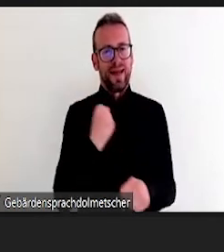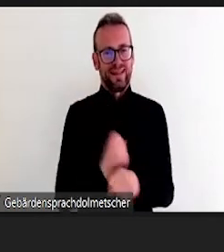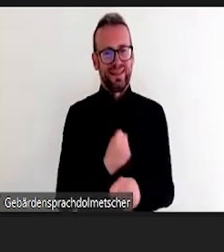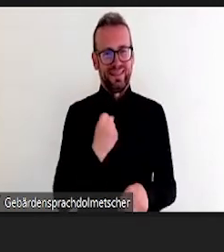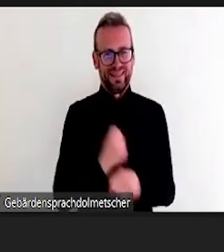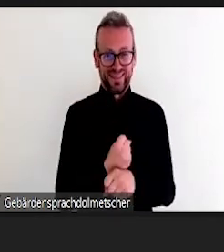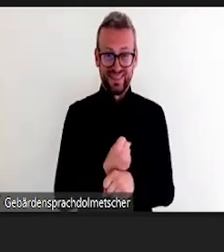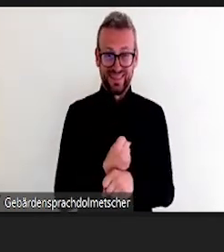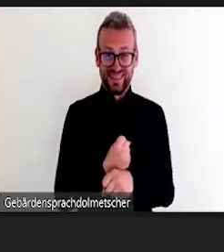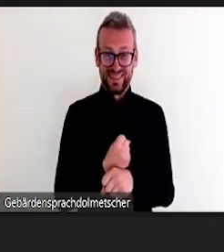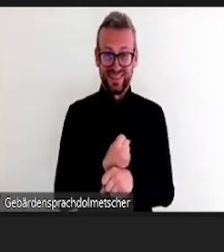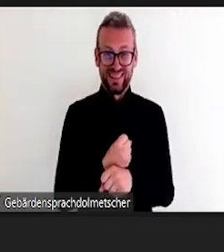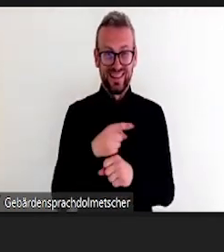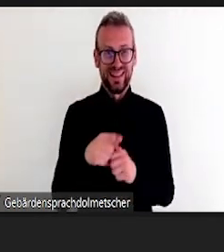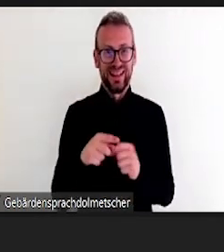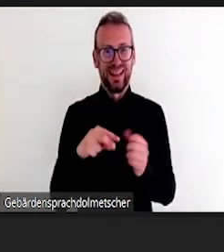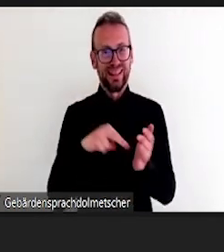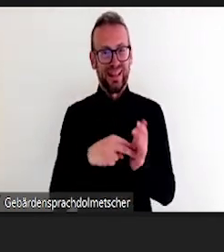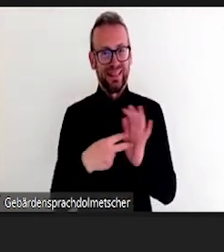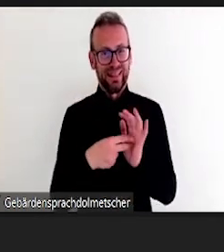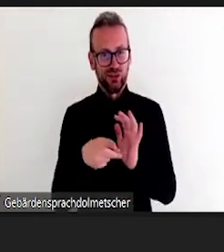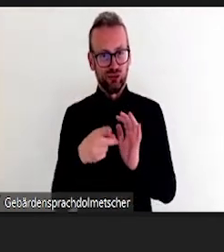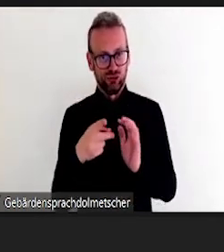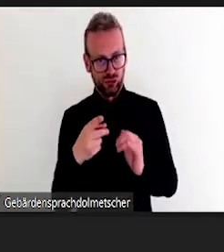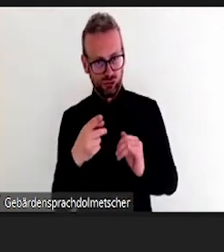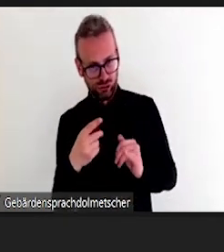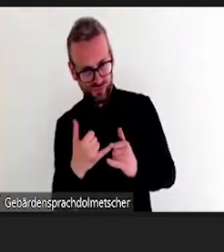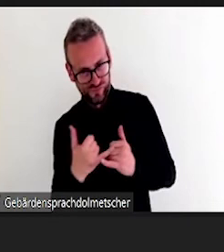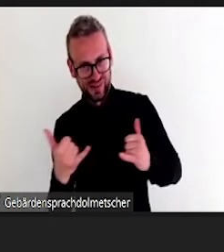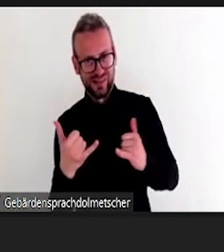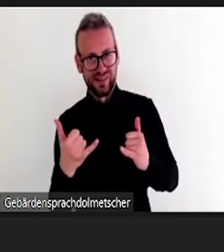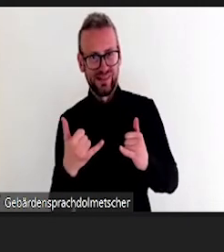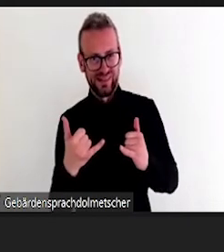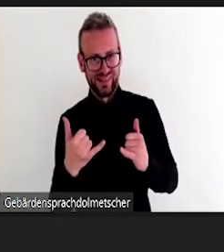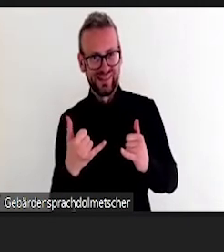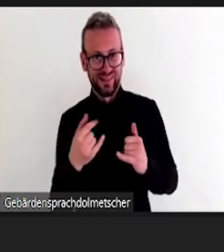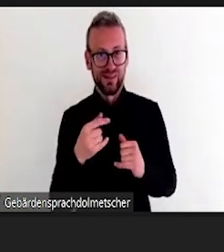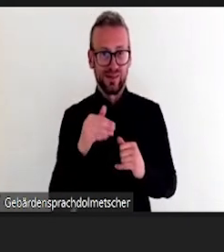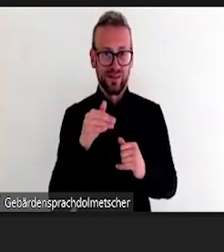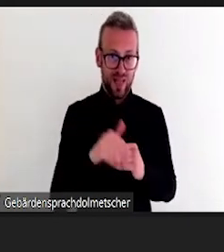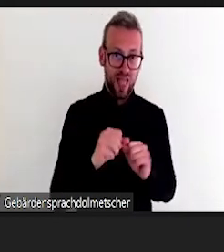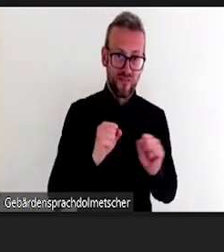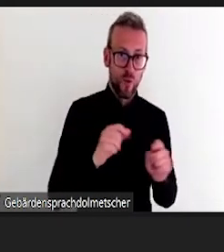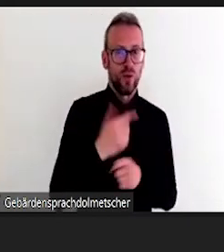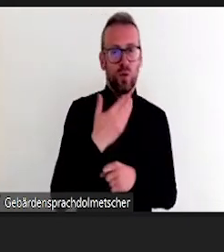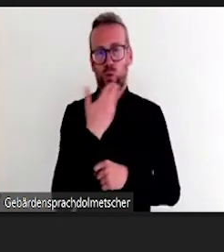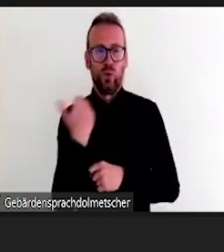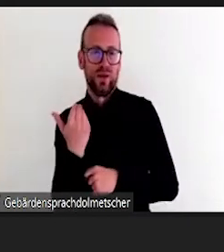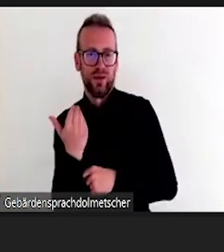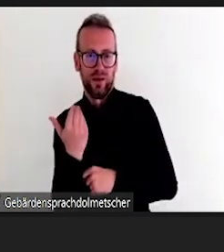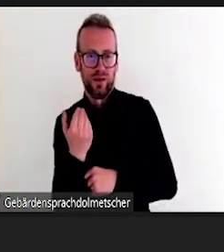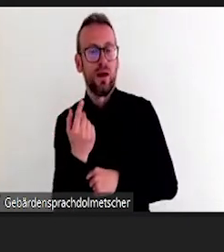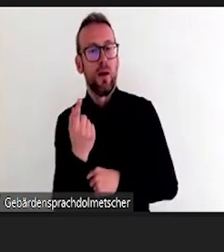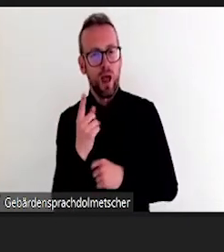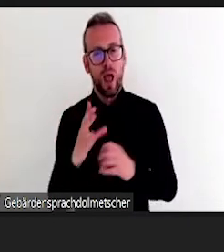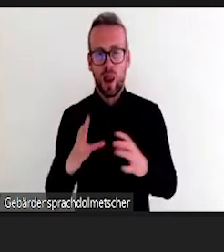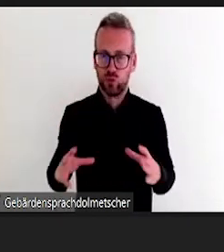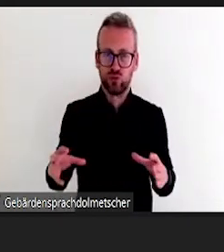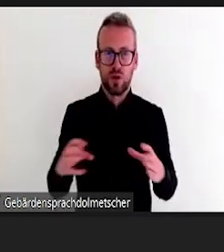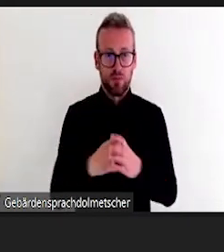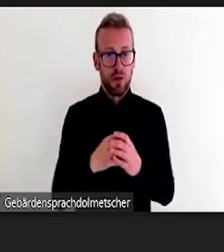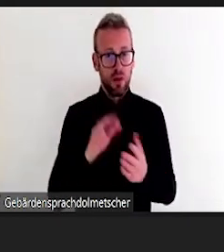Das klappt eigentlich ganz gut. Was ich auch schon mal gemacht habe, ist mit Actionbound eine digitale Schnitzeljagd zu machen.